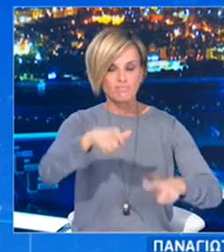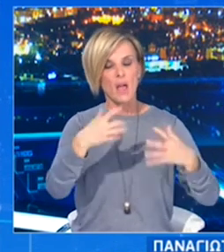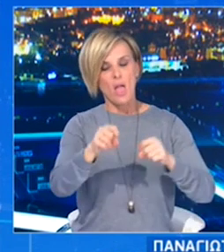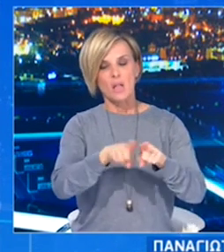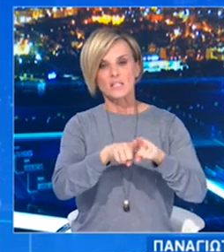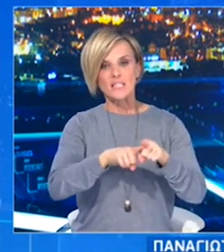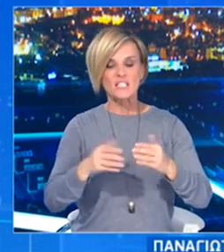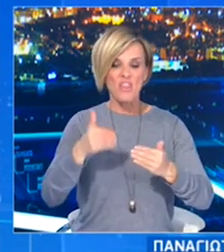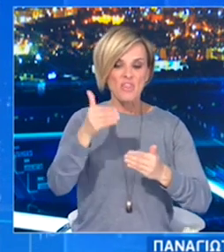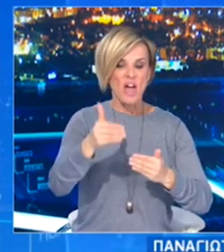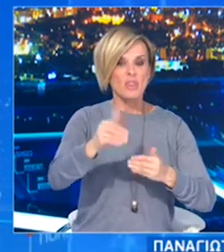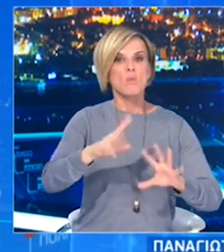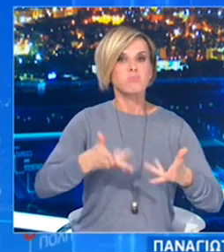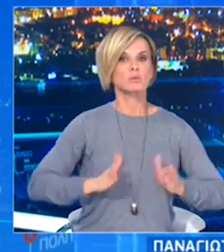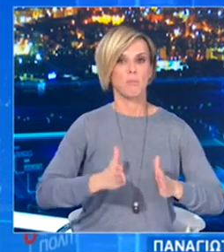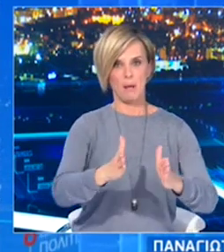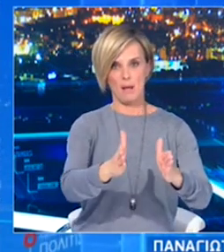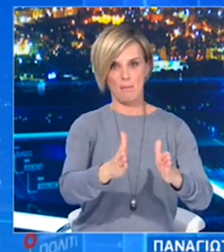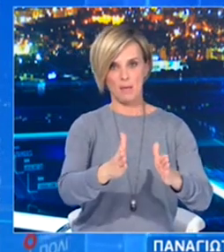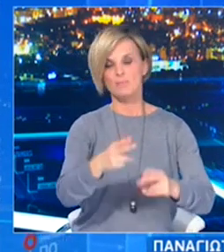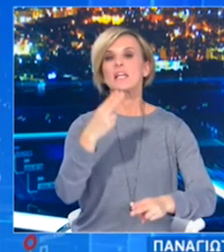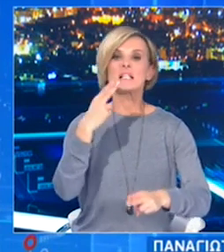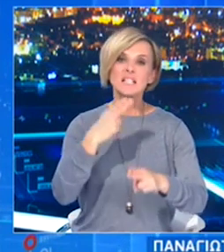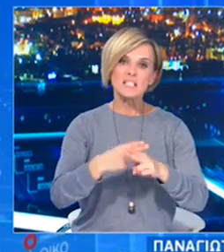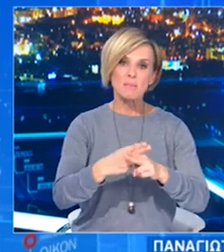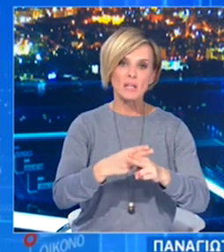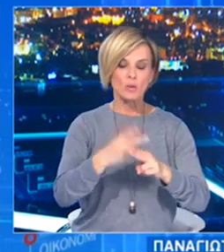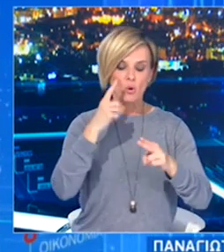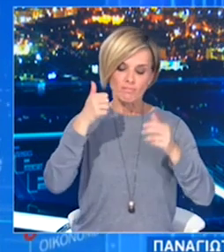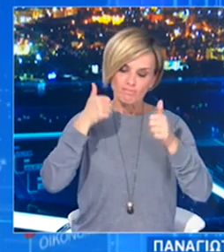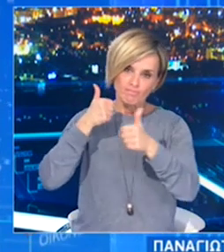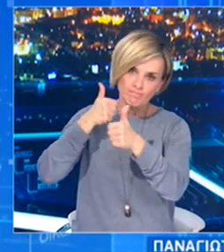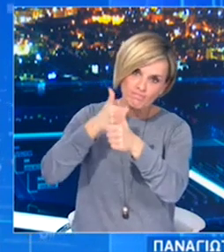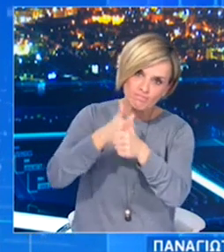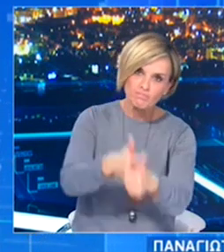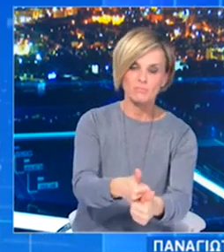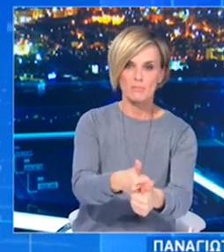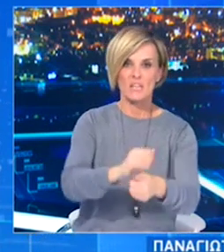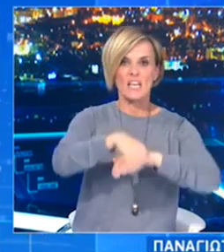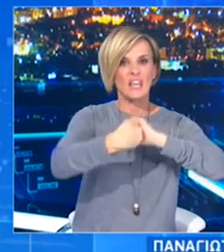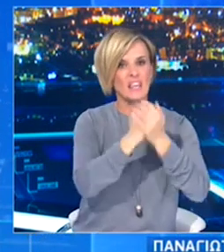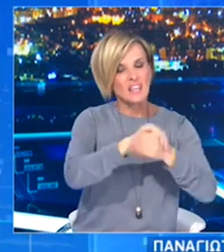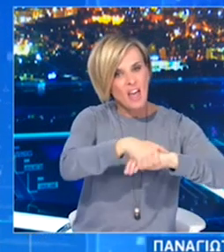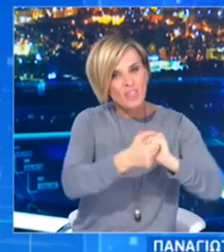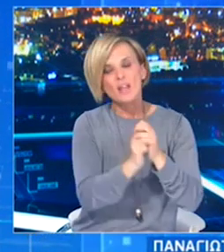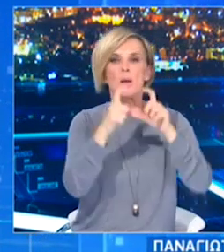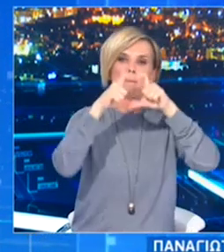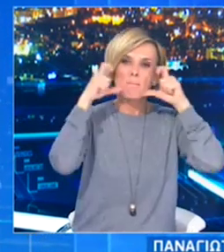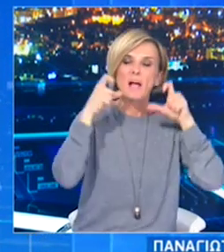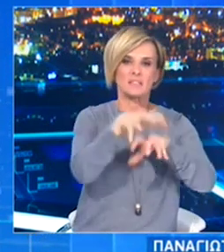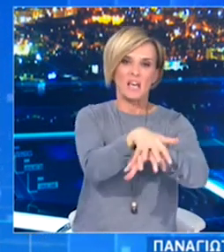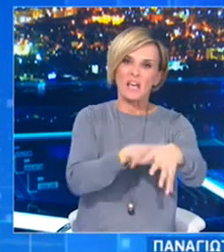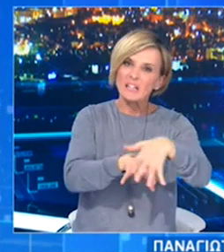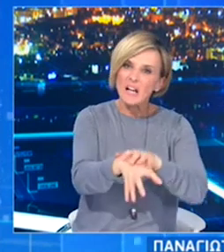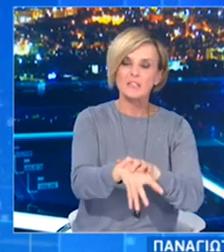κρίνει τα επόμενα βήματά μας. Είναι σημαντικό να τηρήσουμε απαρέγκλητα τους κανόνες αυτοπεριορισμού και ατομικής υγιεινής και να απορρευτούμε με ασφάλεια την